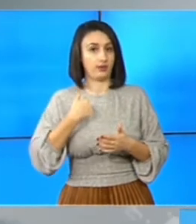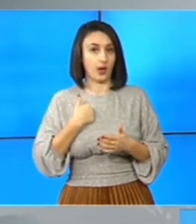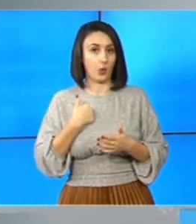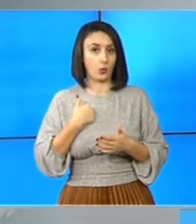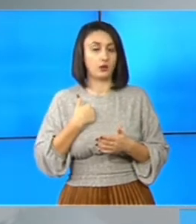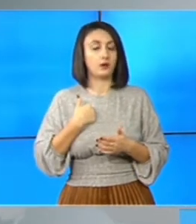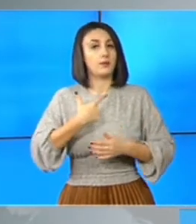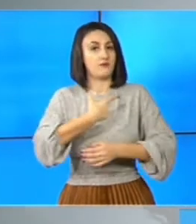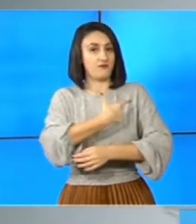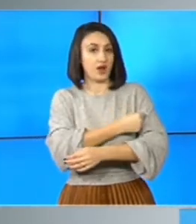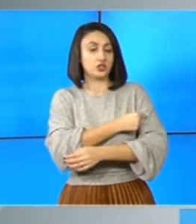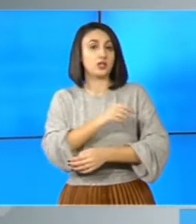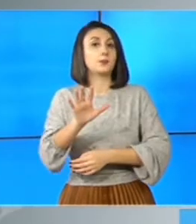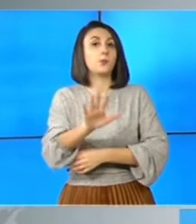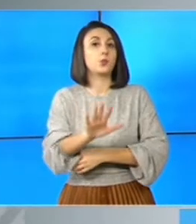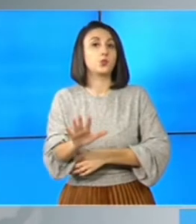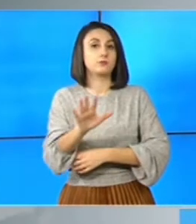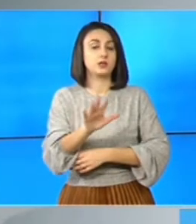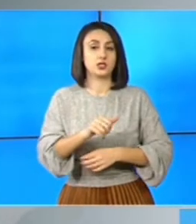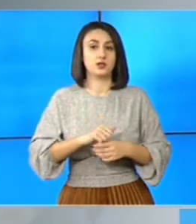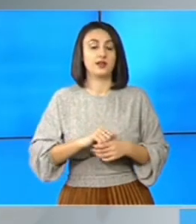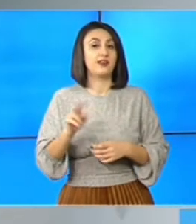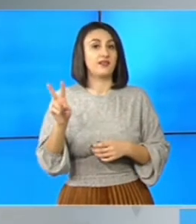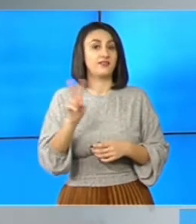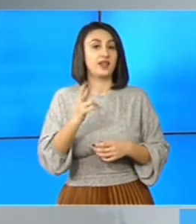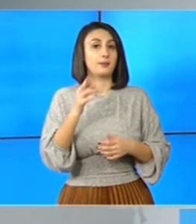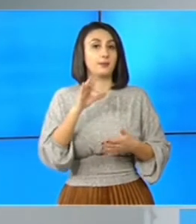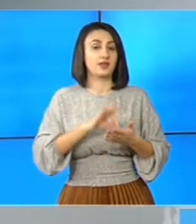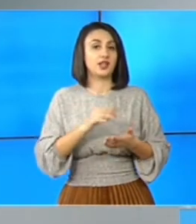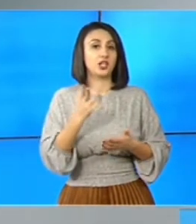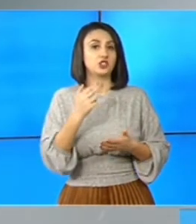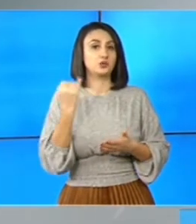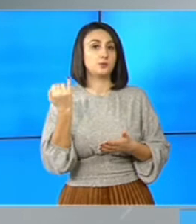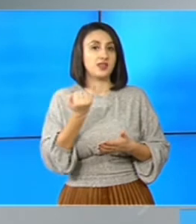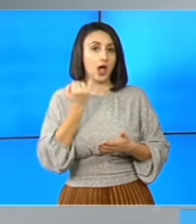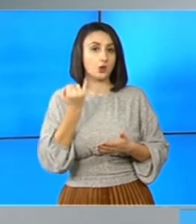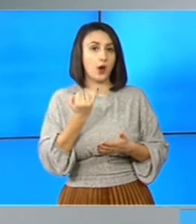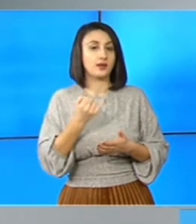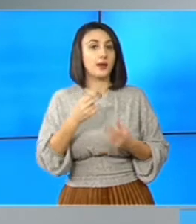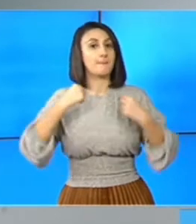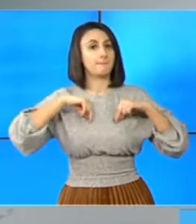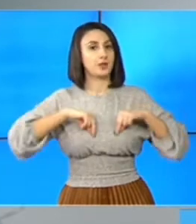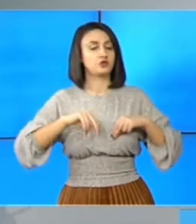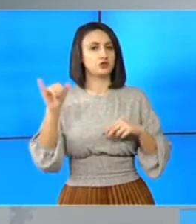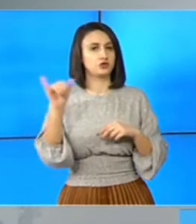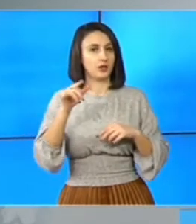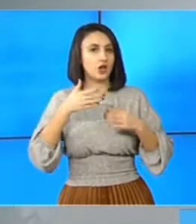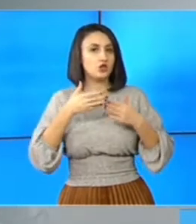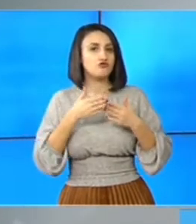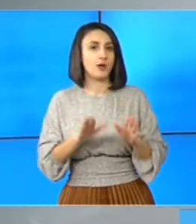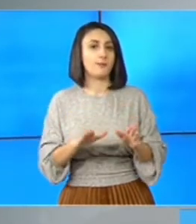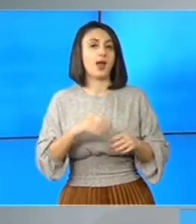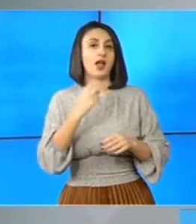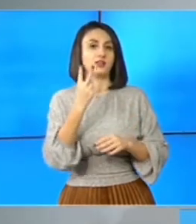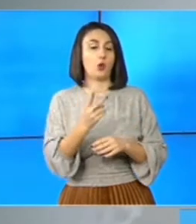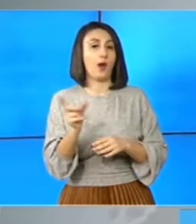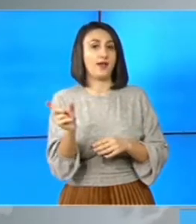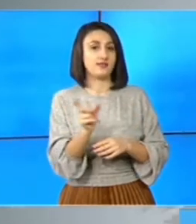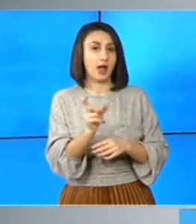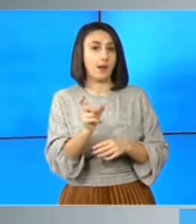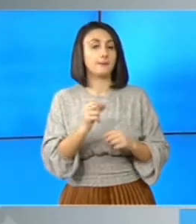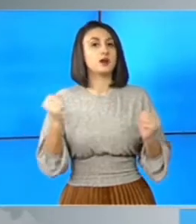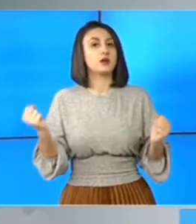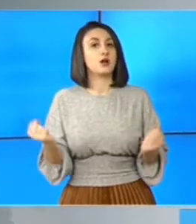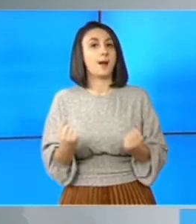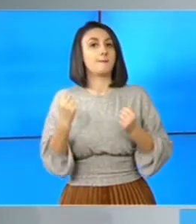mă voi vaccina public vineri pe 15 ianuarie. Claus Iohannis va fi cel care va da startul etapei a doua din campania